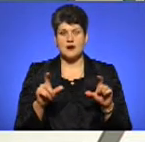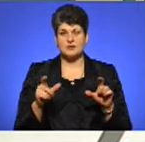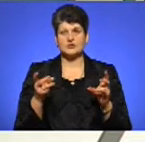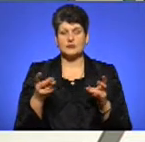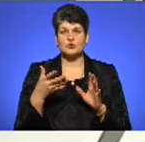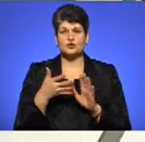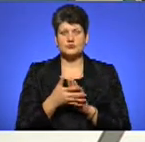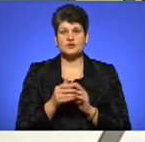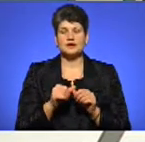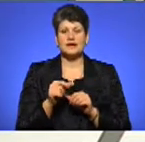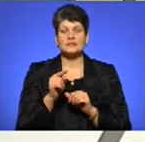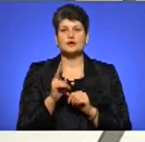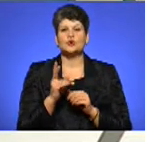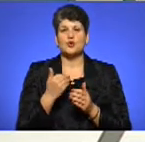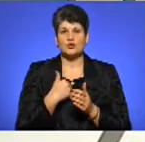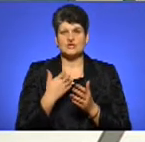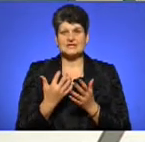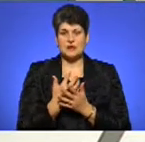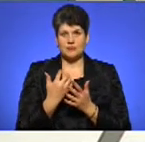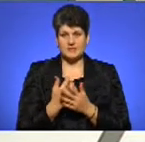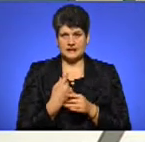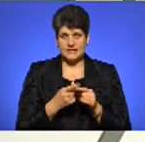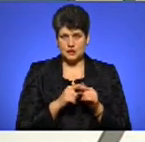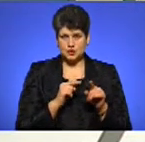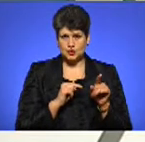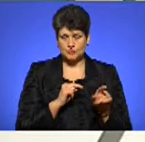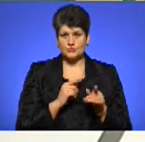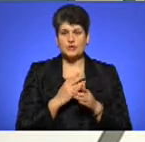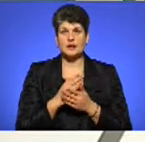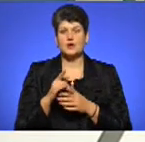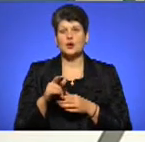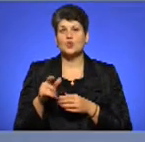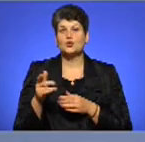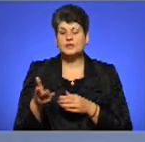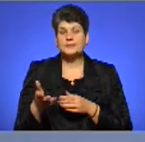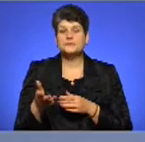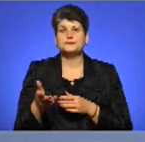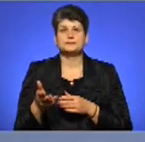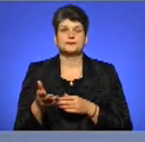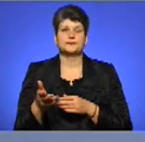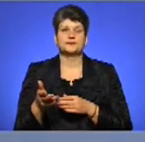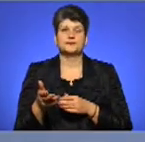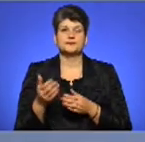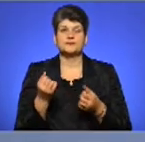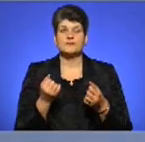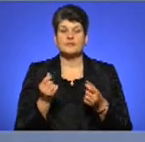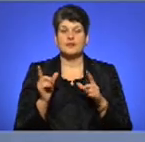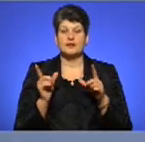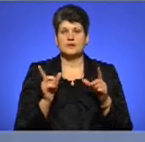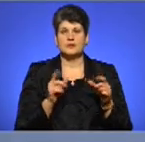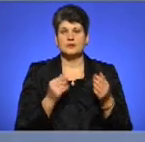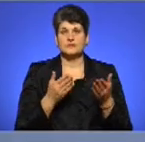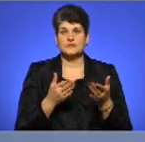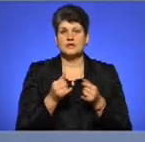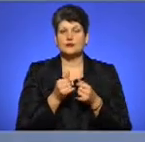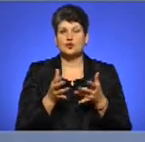що крім тих, хто хоче на цьому заробити, так, як нам говорять, то є люди від того, їздять на них, тому що вони